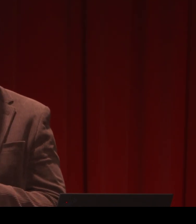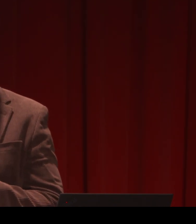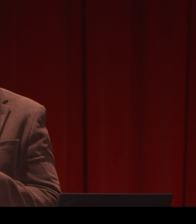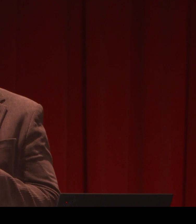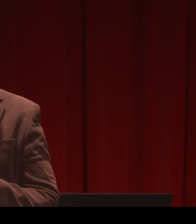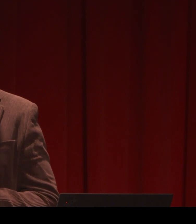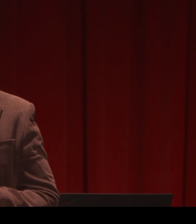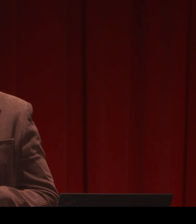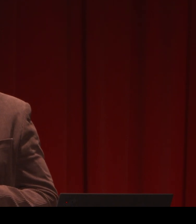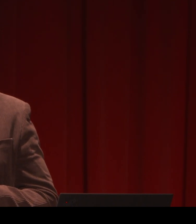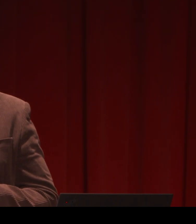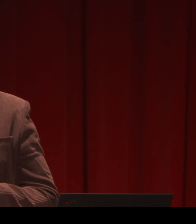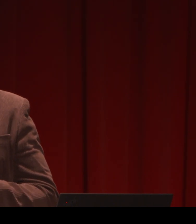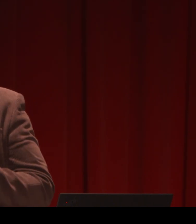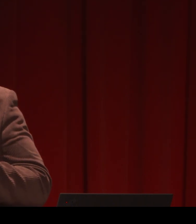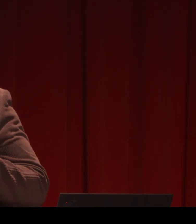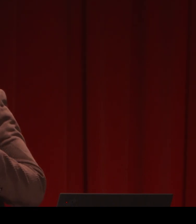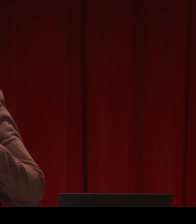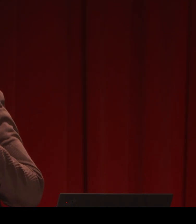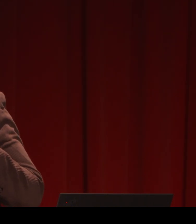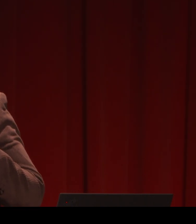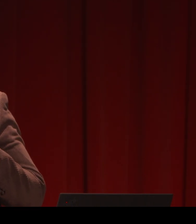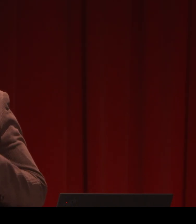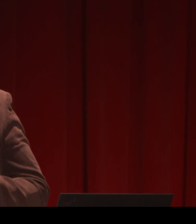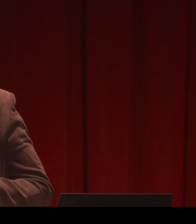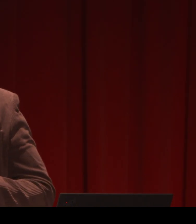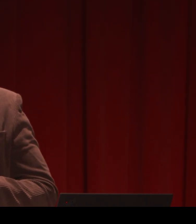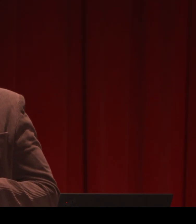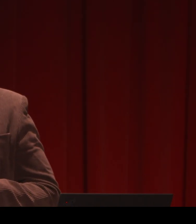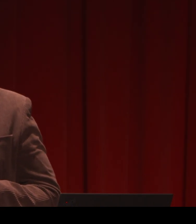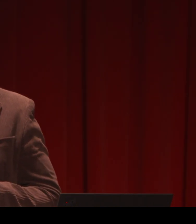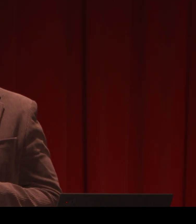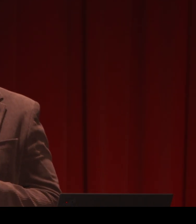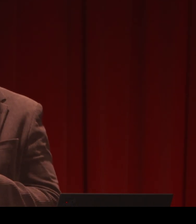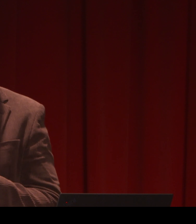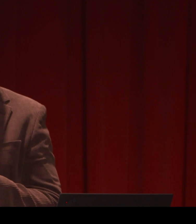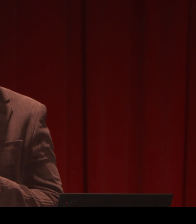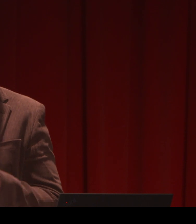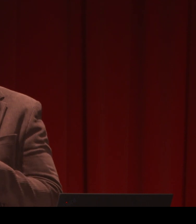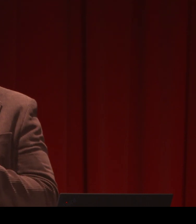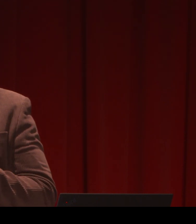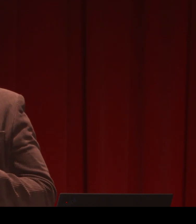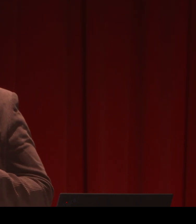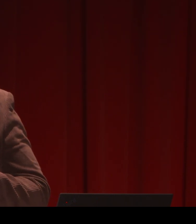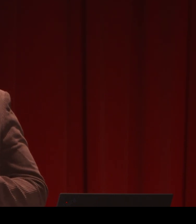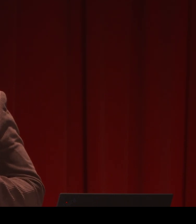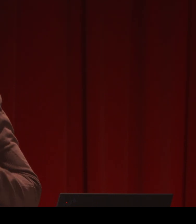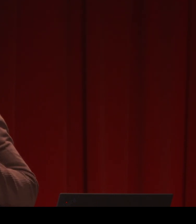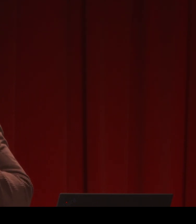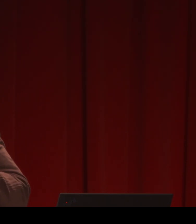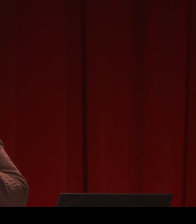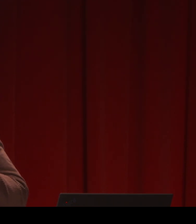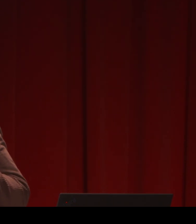Og en av kommentarene var at det var på grensen. Er dette kanskje noe vi skal støtte, eller er det egentlig det